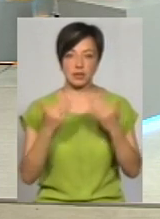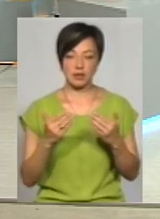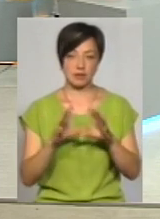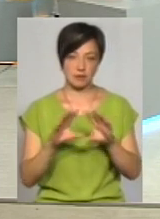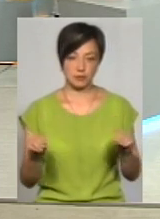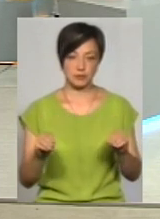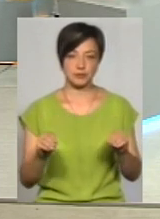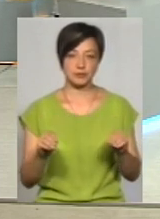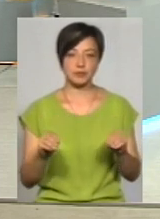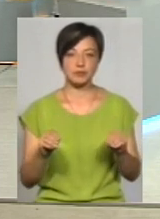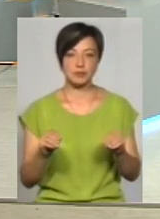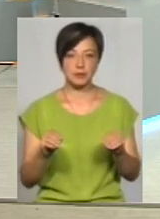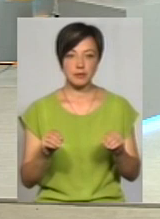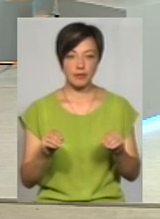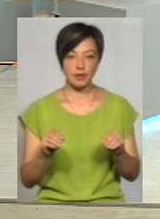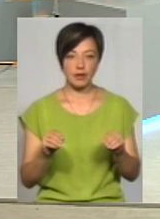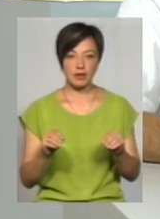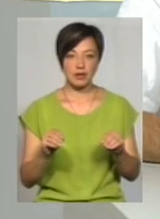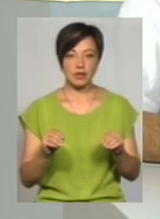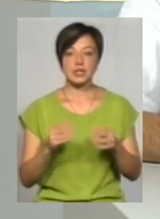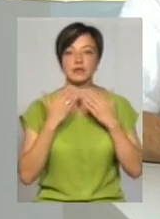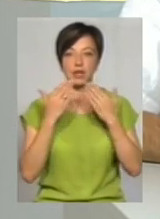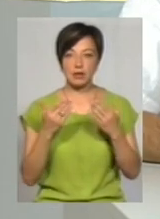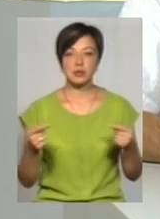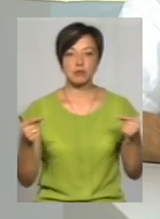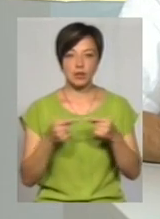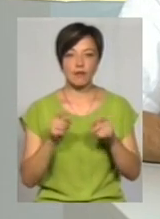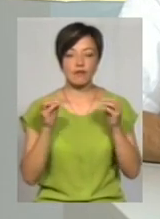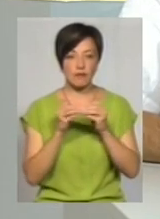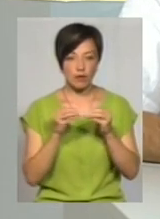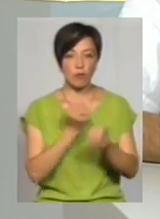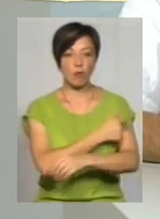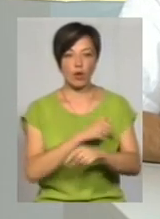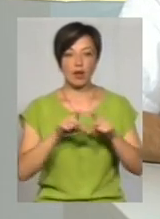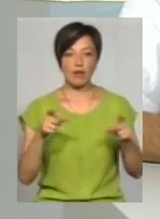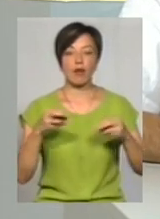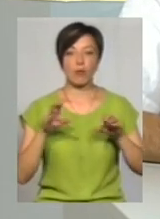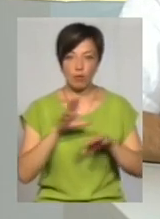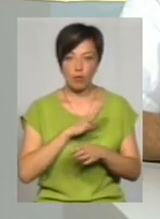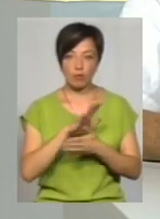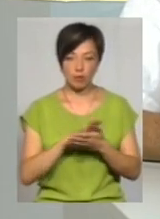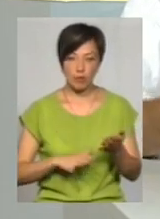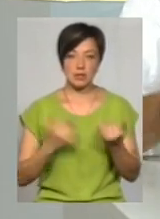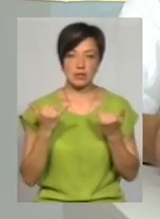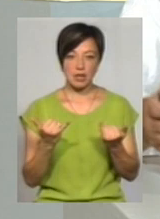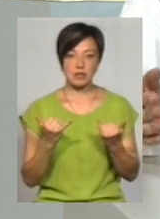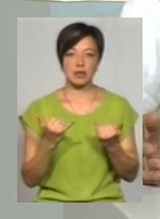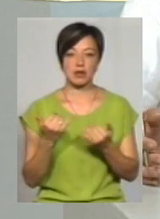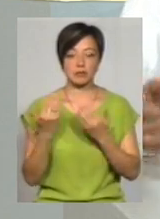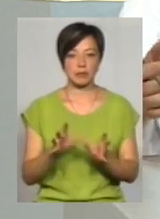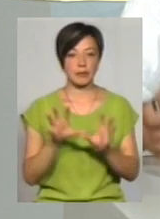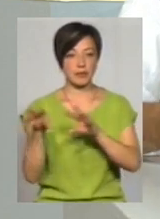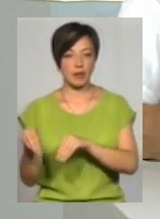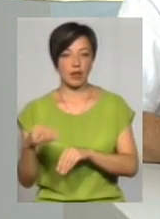малозабезпеченим і самонетизації? Звертатися безпосередньо в ту саму поліклініку, де вона була. Вона просто знаходиться зараз на балансі